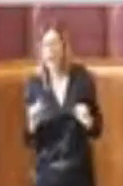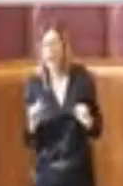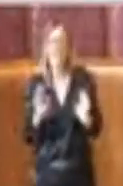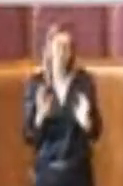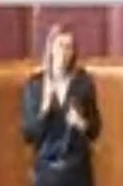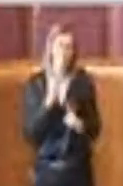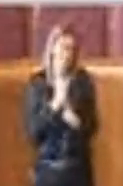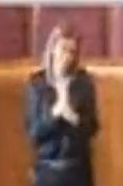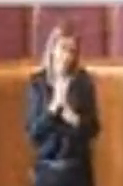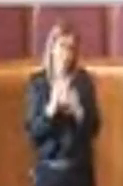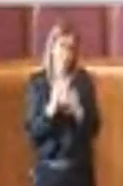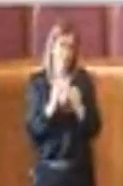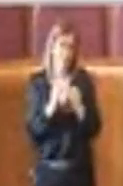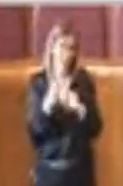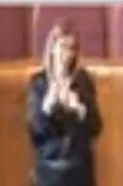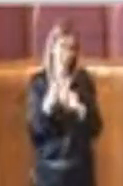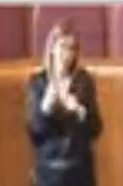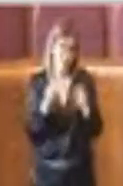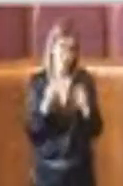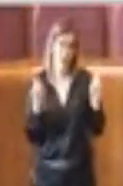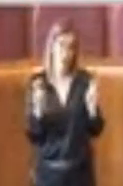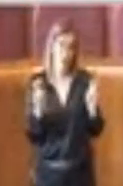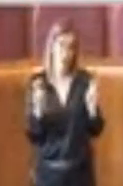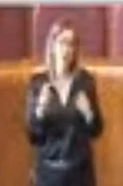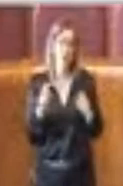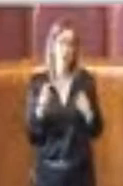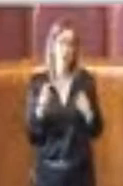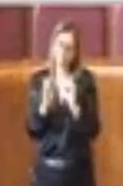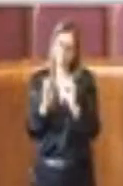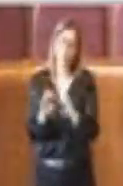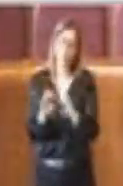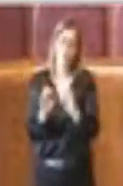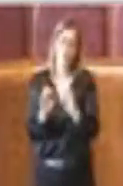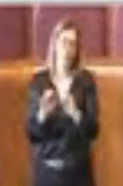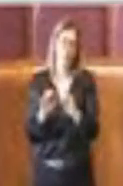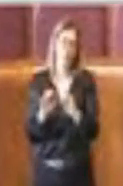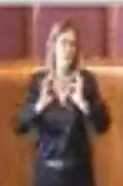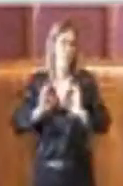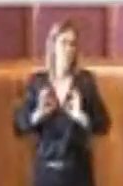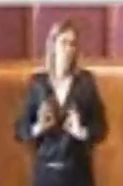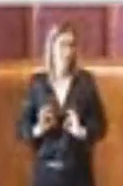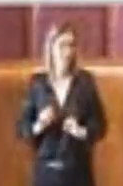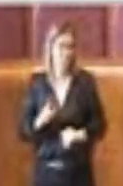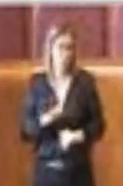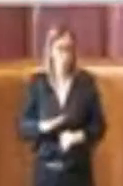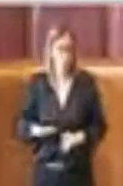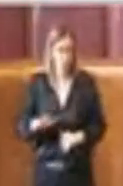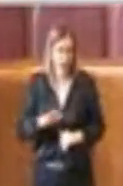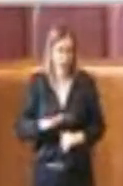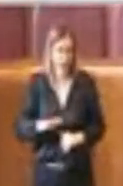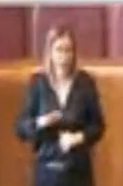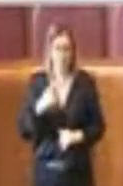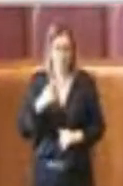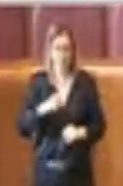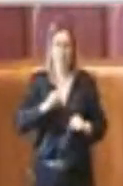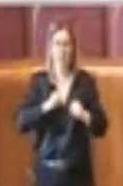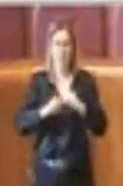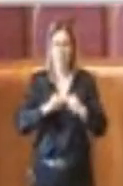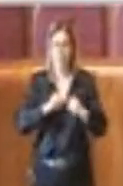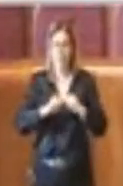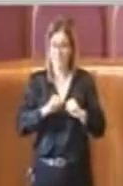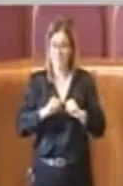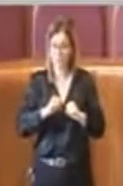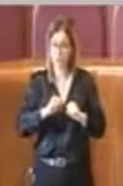questo tema e che poi la formazione degli agenti della polizia locale su cui questa amministrazione deve